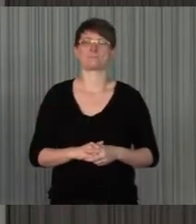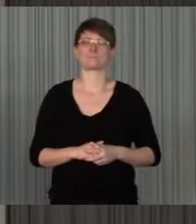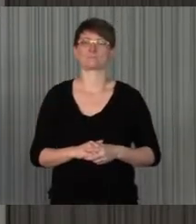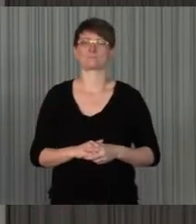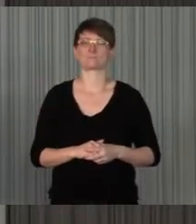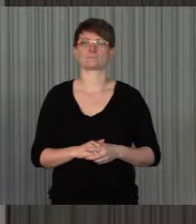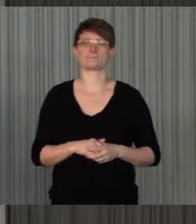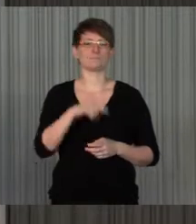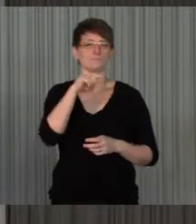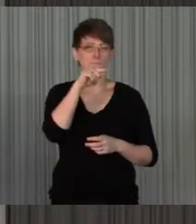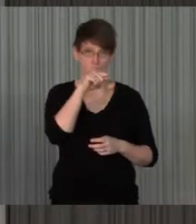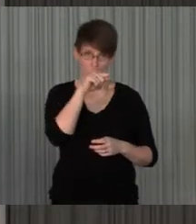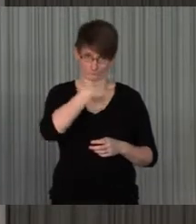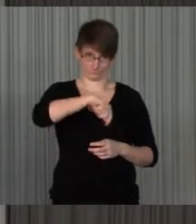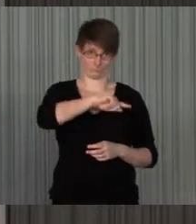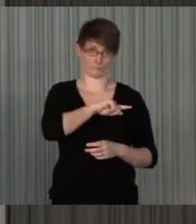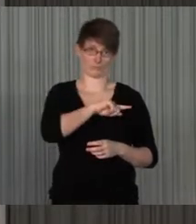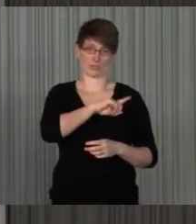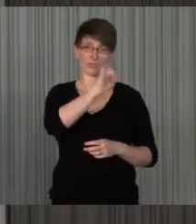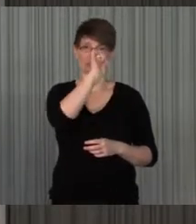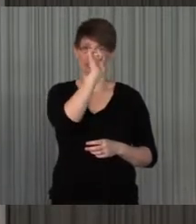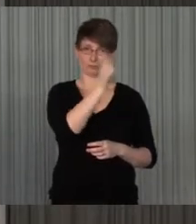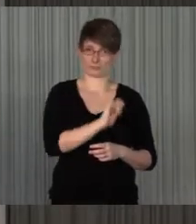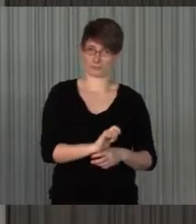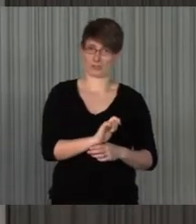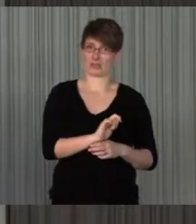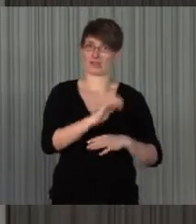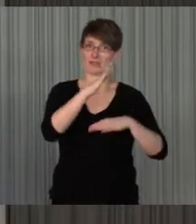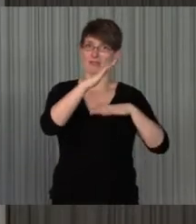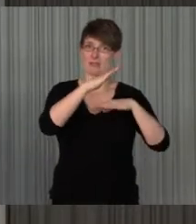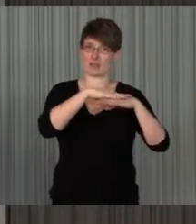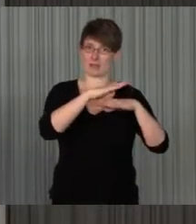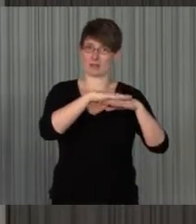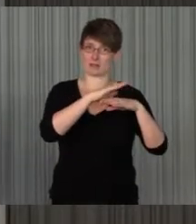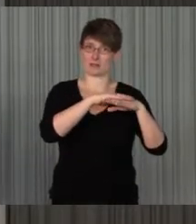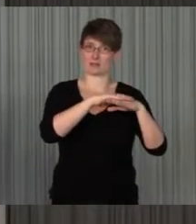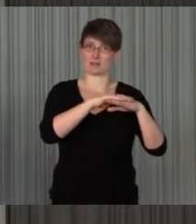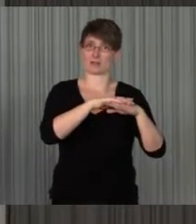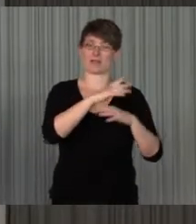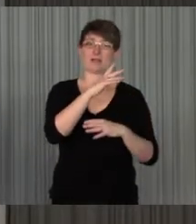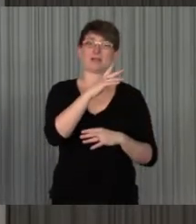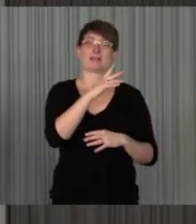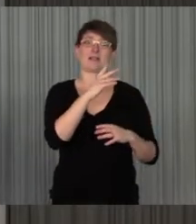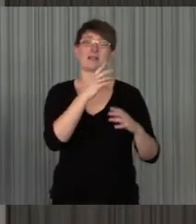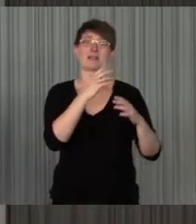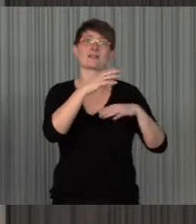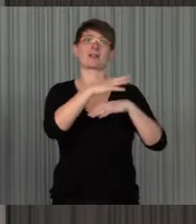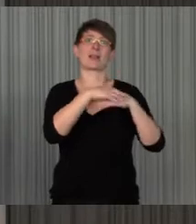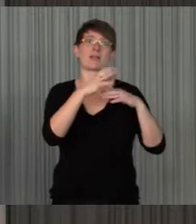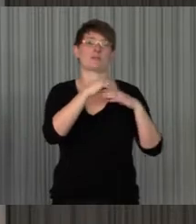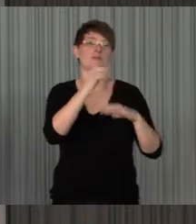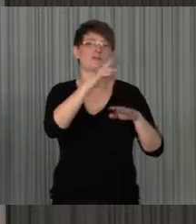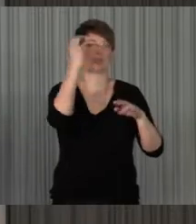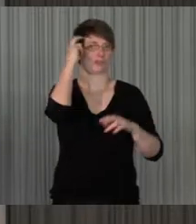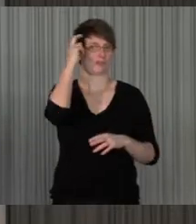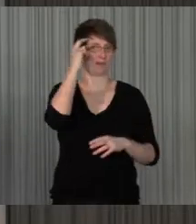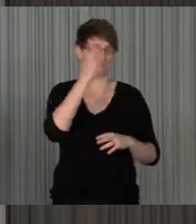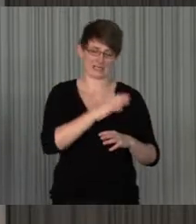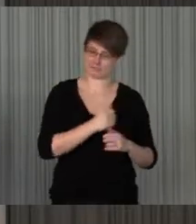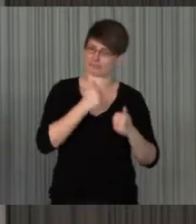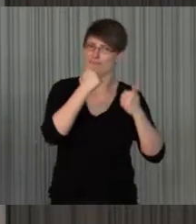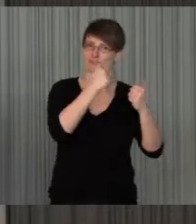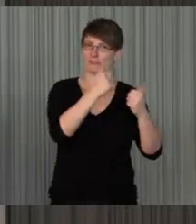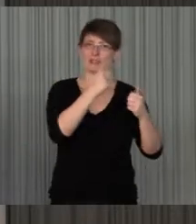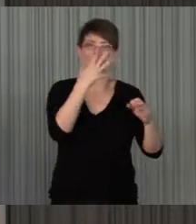Bei uns studieren die hier irgendwie den Namen der Kultuswissenschaften federfrei aussprechen können, zu 60% sind das sozusagen